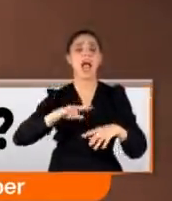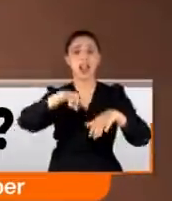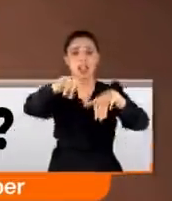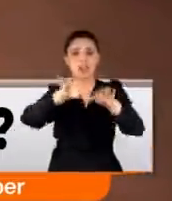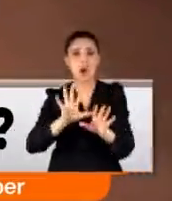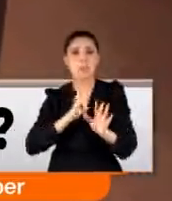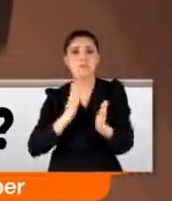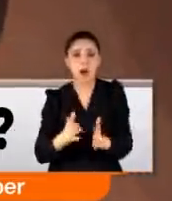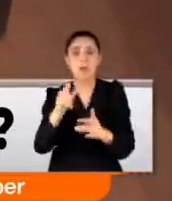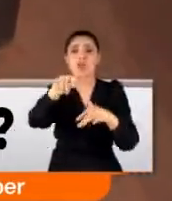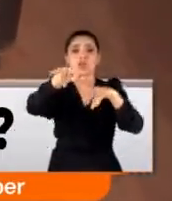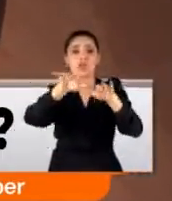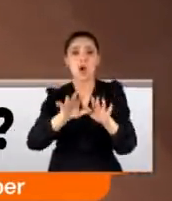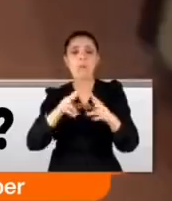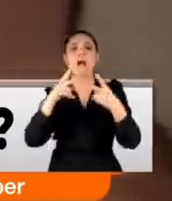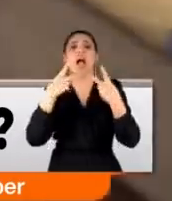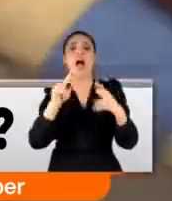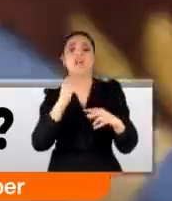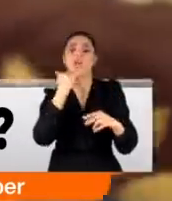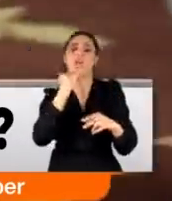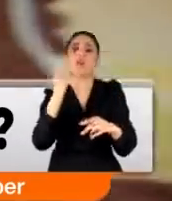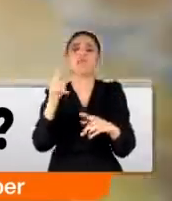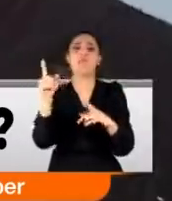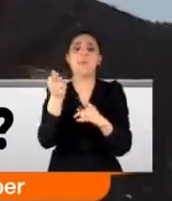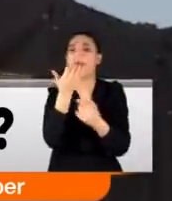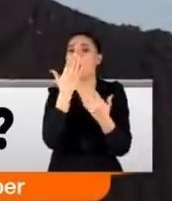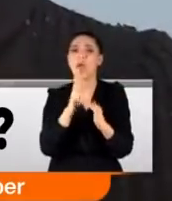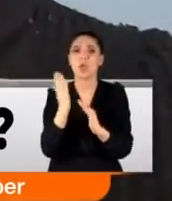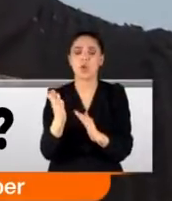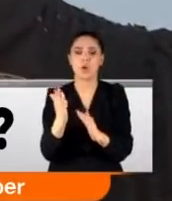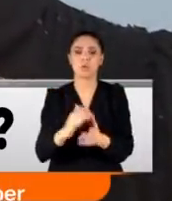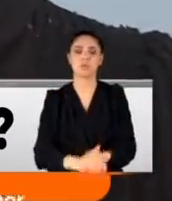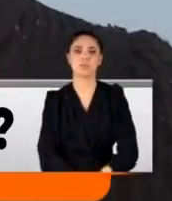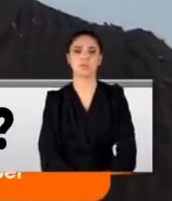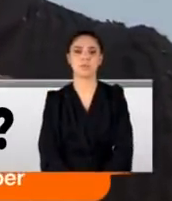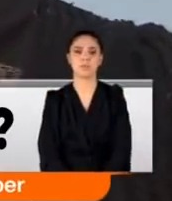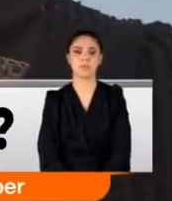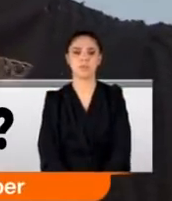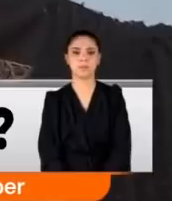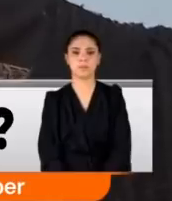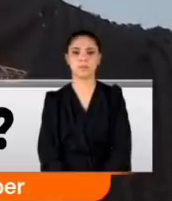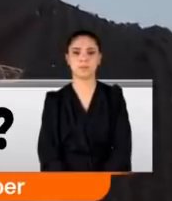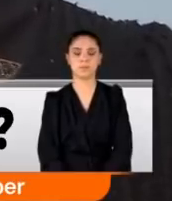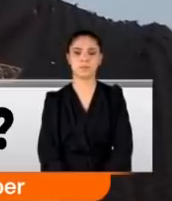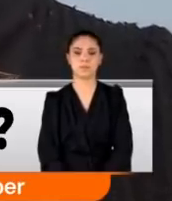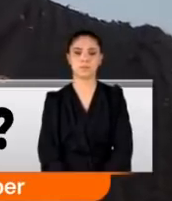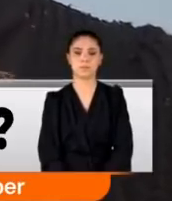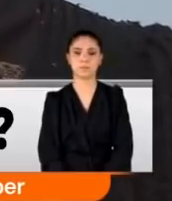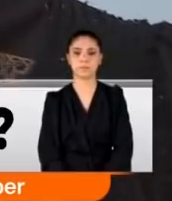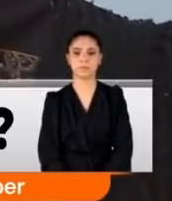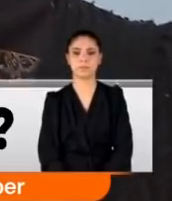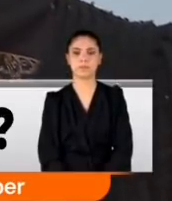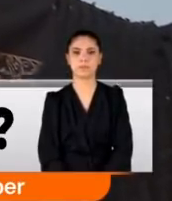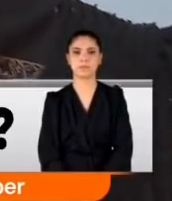var ama o sobayı bile yakamayacak kadar durumu yok. Böyle bir zulüm olur mu? Bu nasıl insansızlık ya? Nasıl